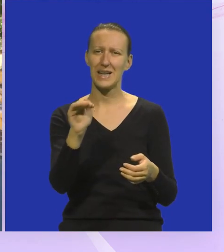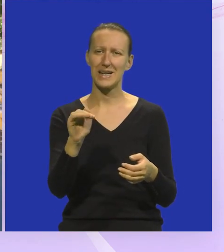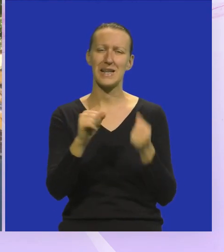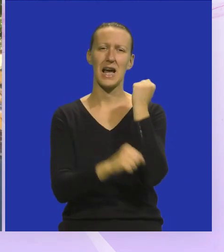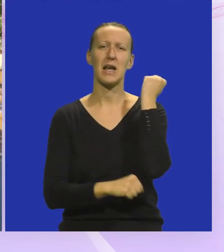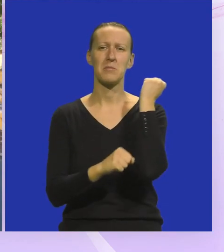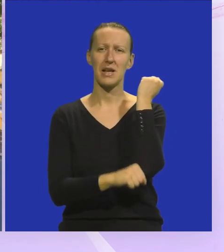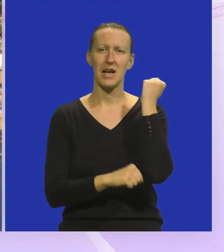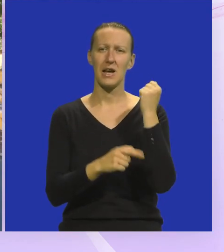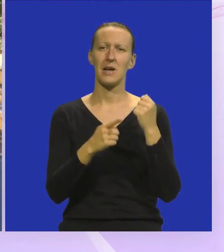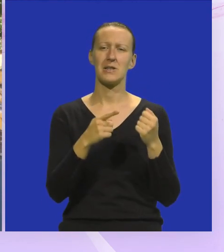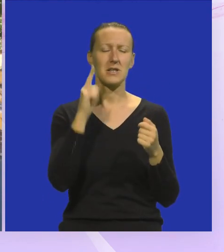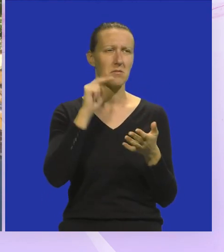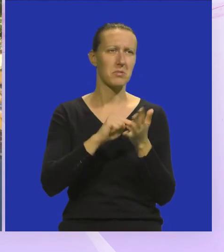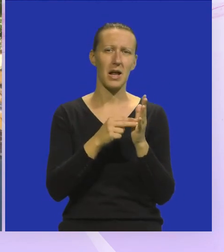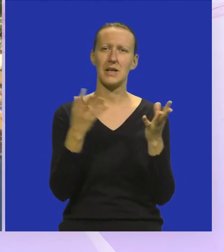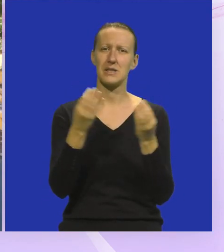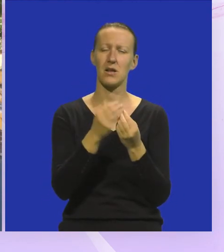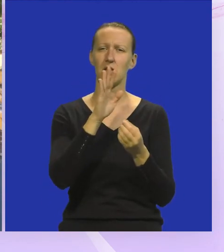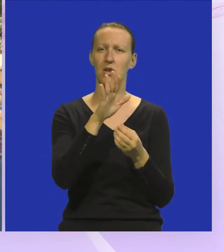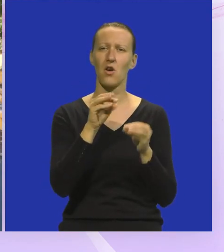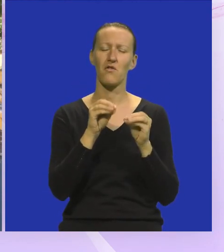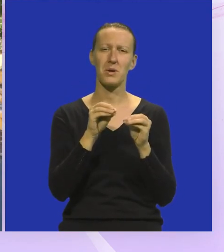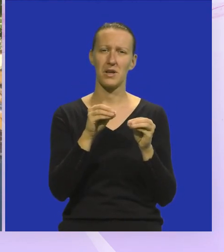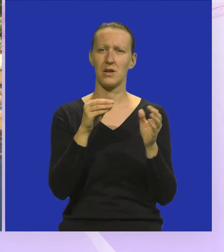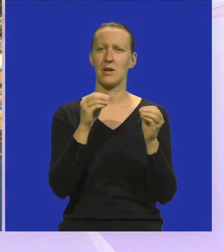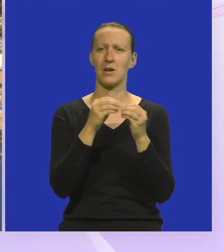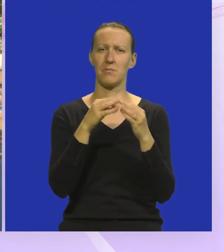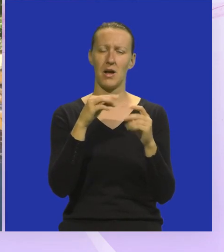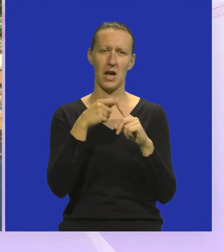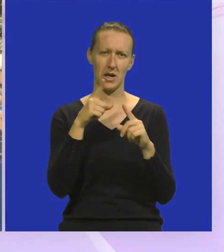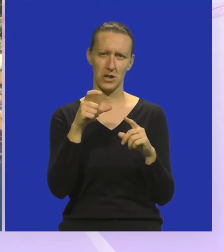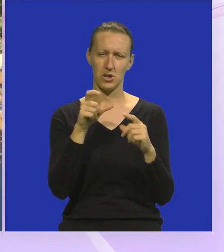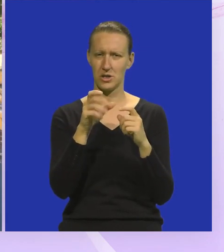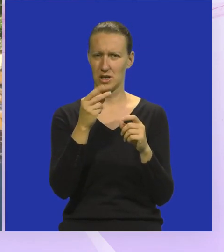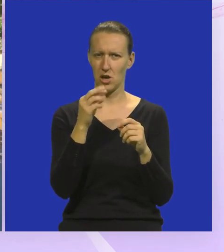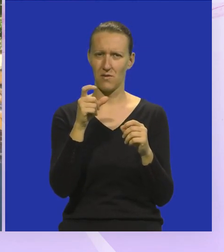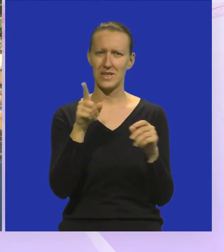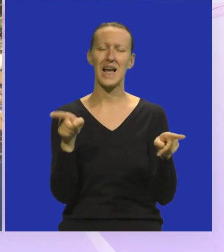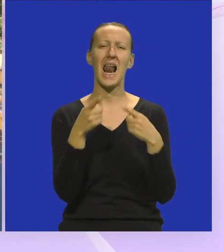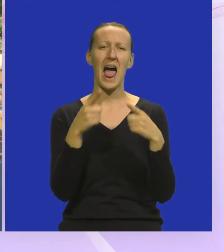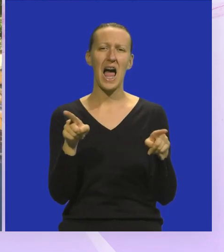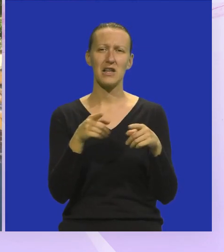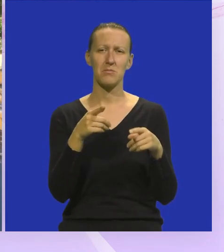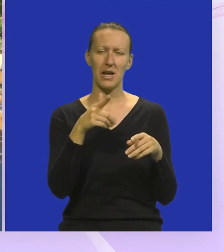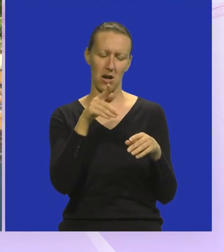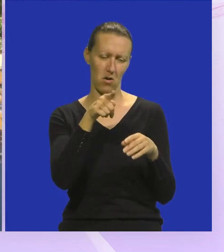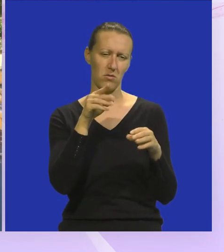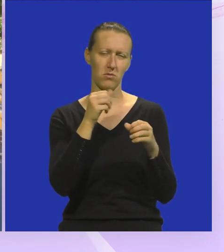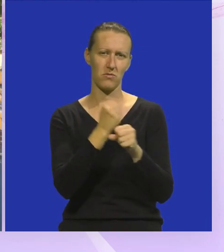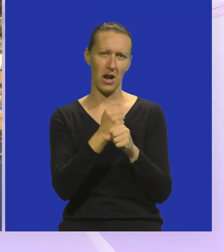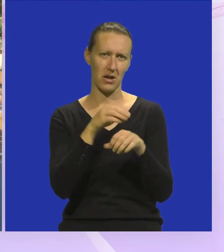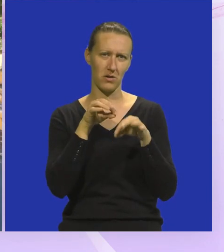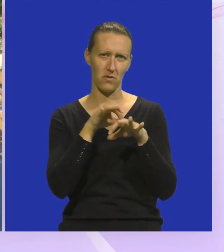gimnazije Zamislili zajedno sa njihovom mentoricom Mirjanom Bakić-Cerovac Na satovima glazbenog Koja je bila u